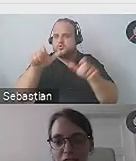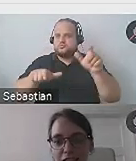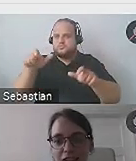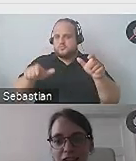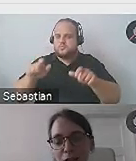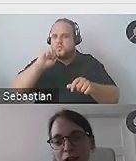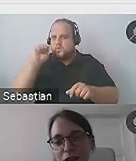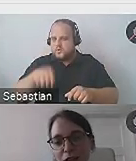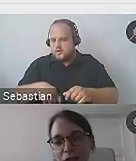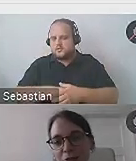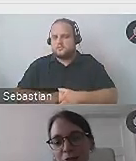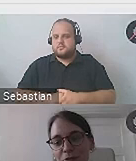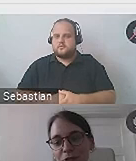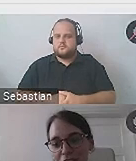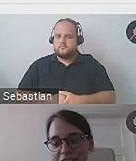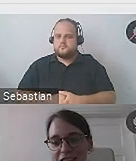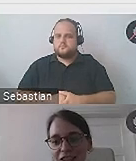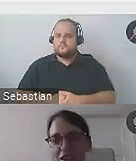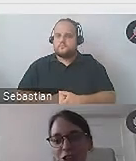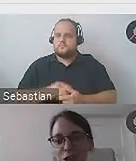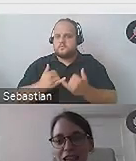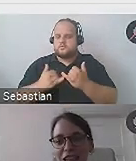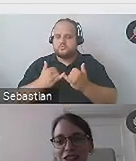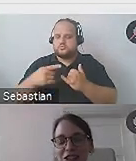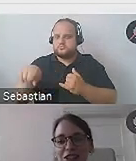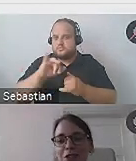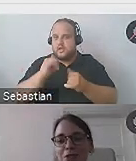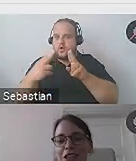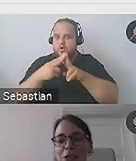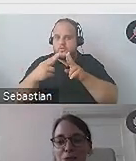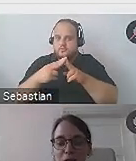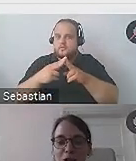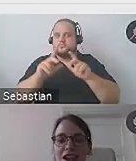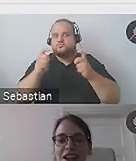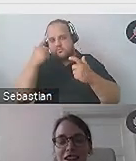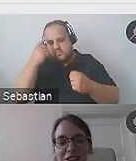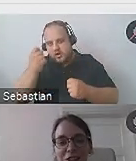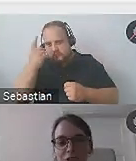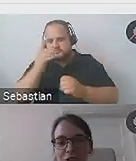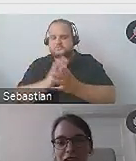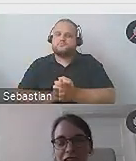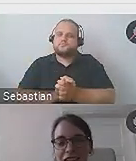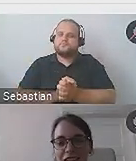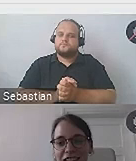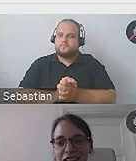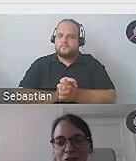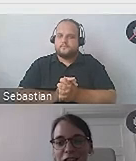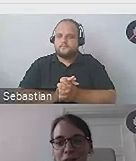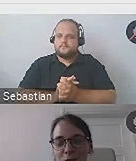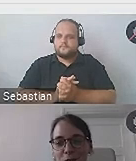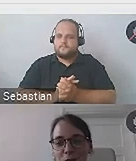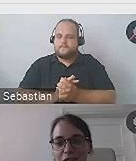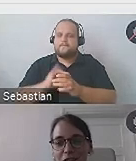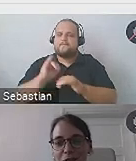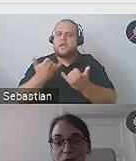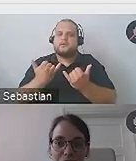z Ukrainy i jeśli jakieś kontakty, czy jeśli mielibyście jakieś pomysły odnośnie tego, w jaki